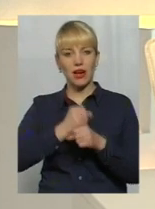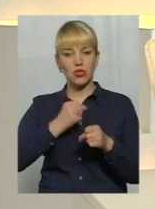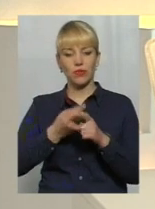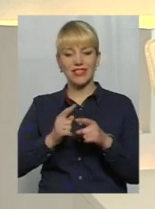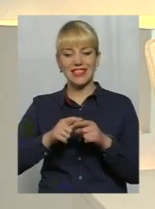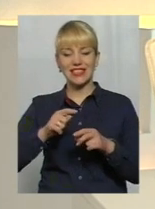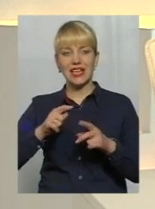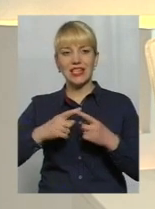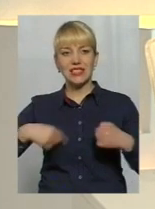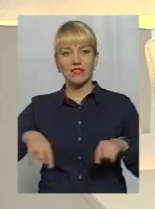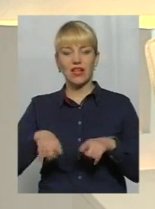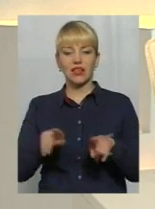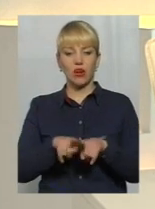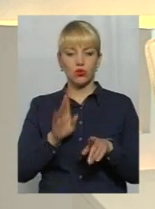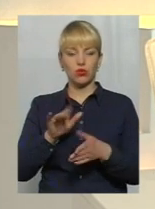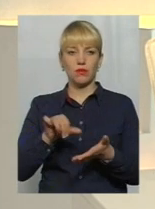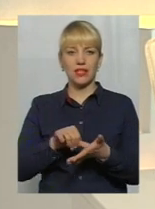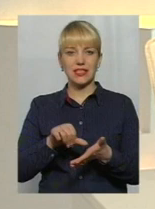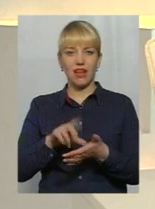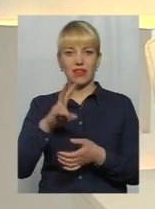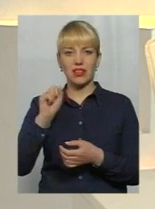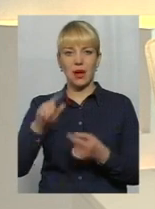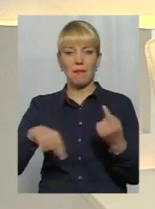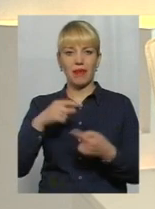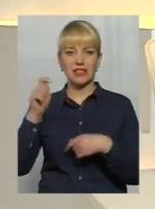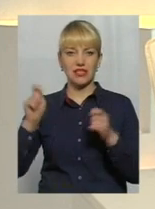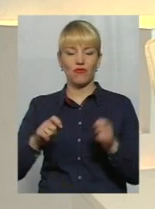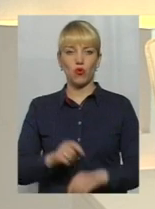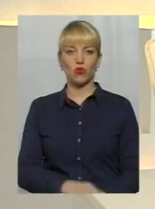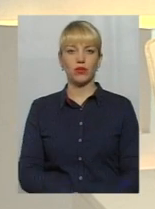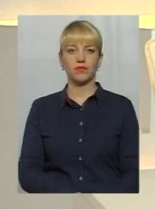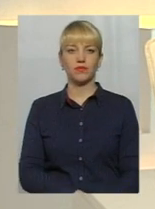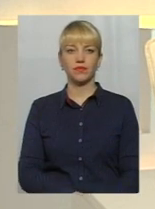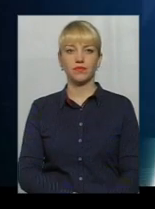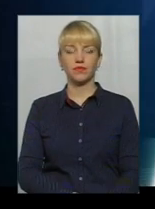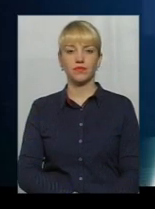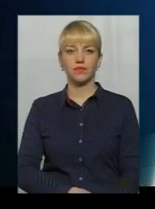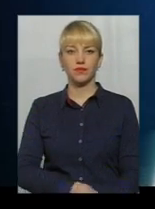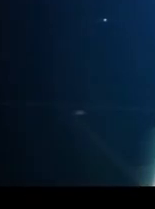цій сфері, теж буде представлене на бізнес-форумі. Прошу, будь ласка, показати.